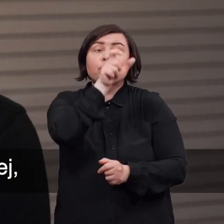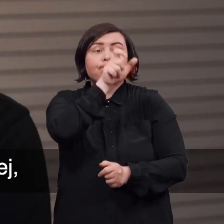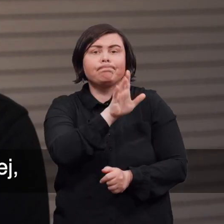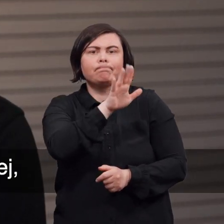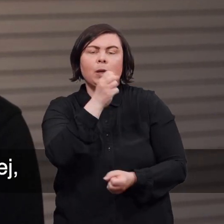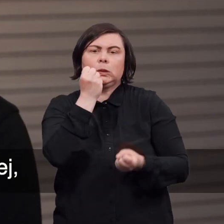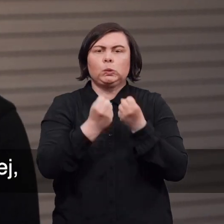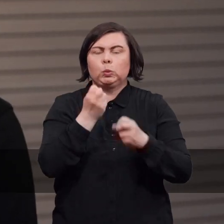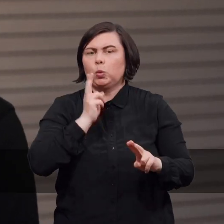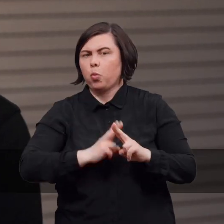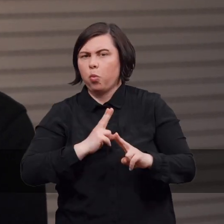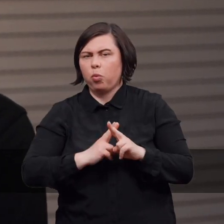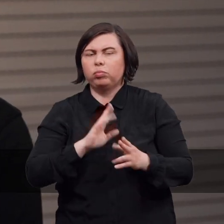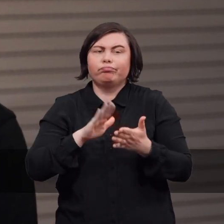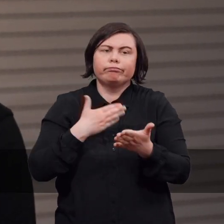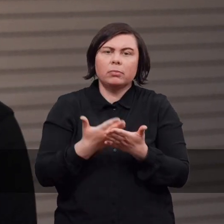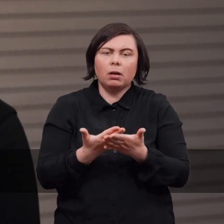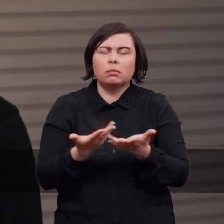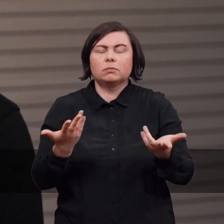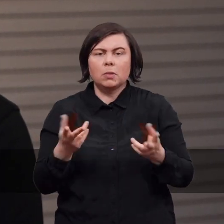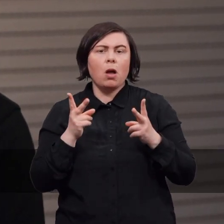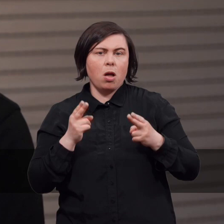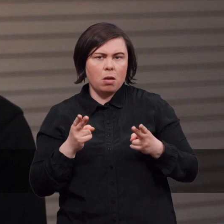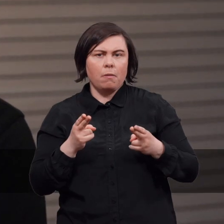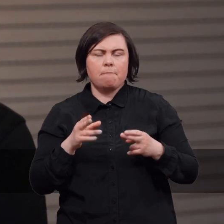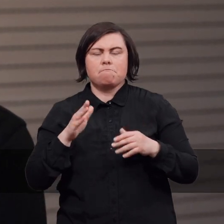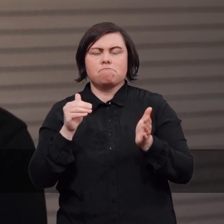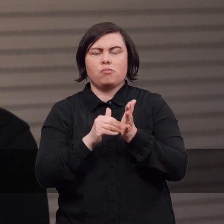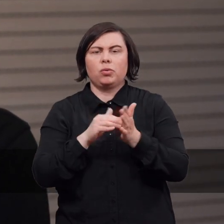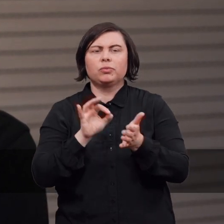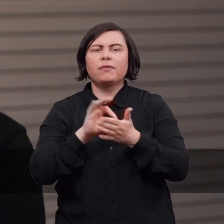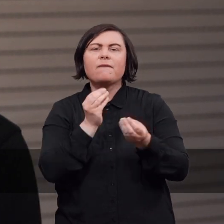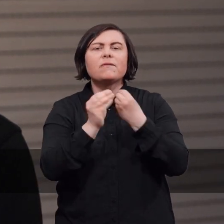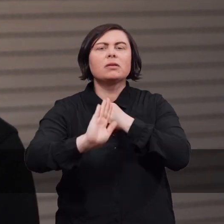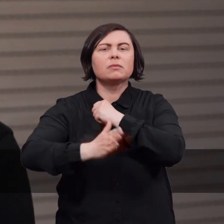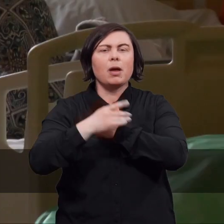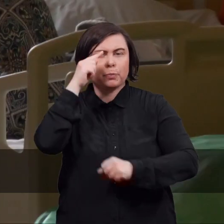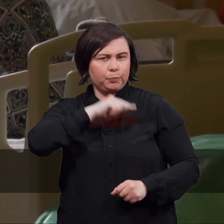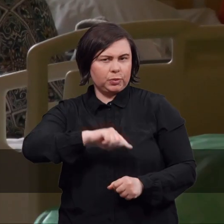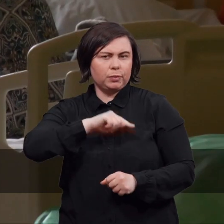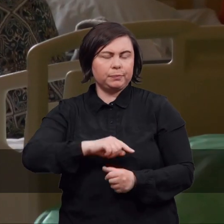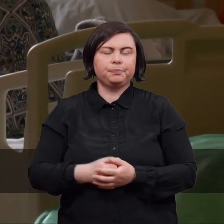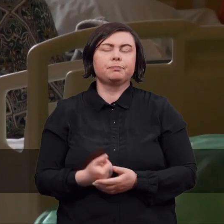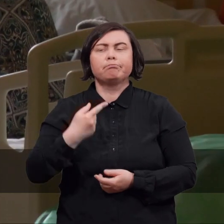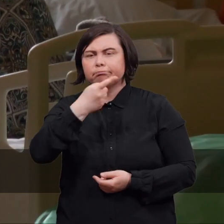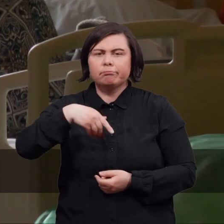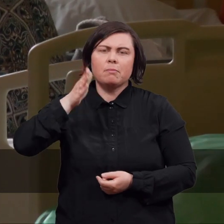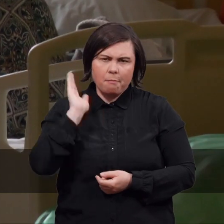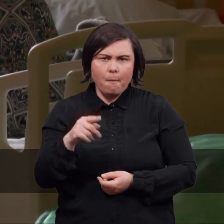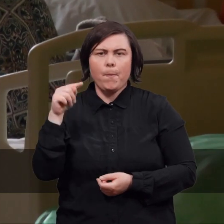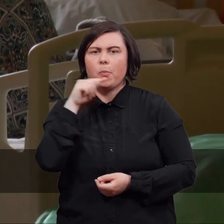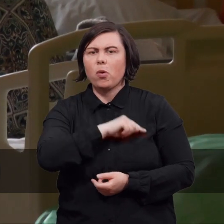trudnej jednostce chorobowej, na przykład nowotwór, będzie potrzebowała więcej wsparcia psychologicznego. Więc będziemy w stanie,